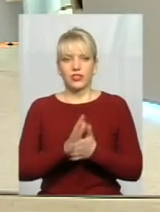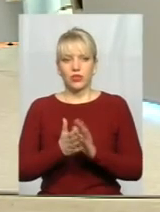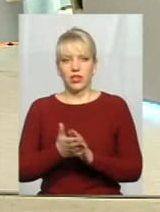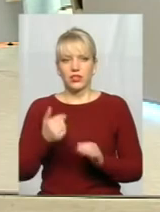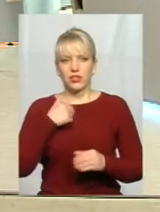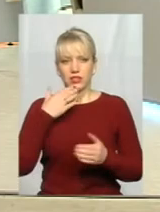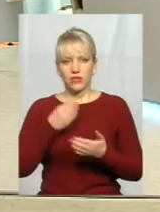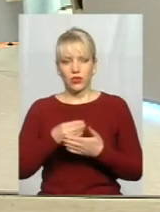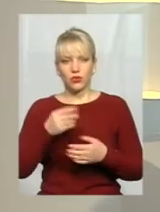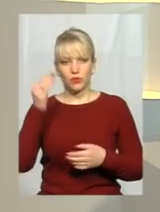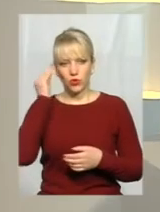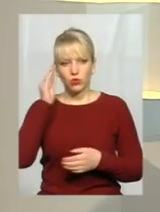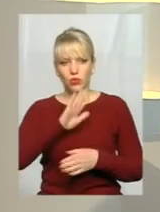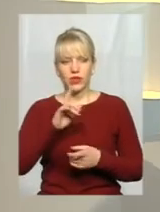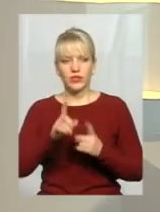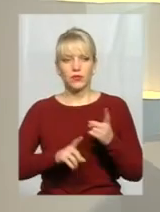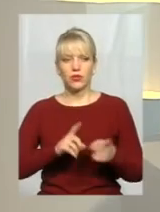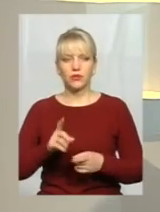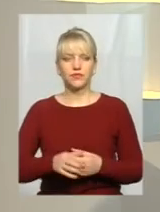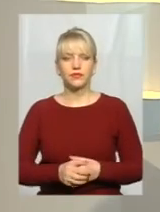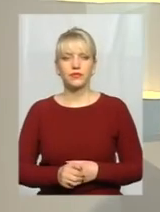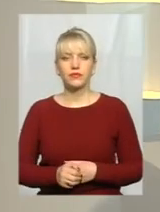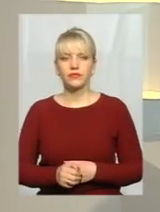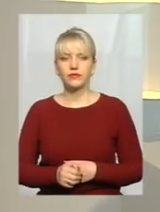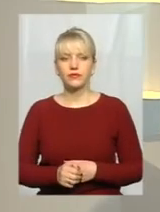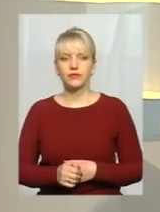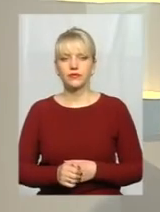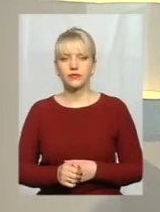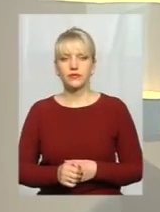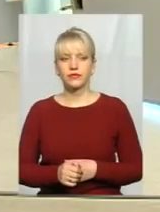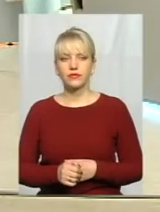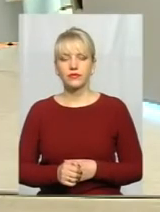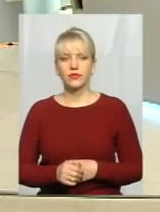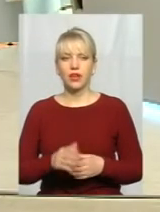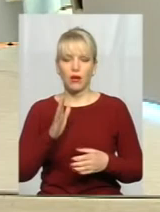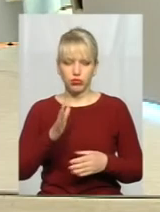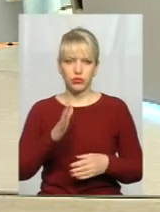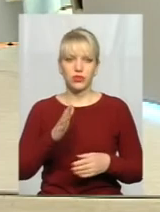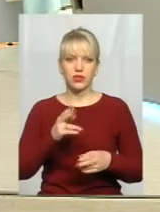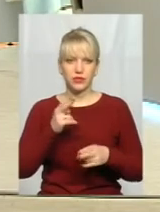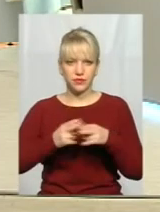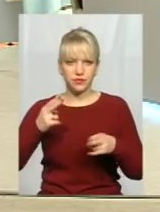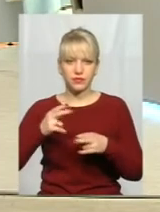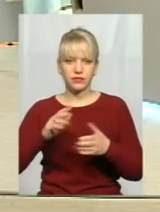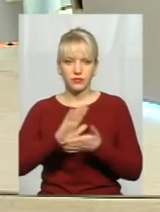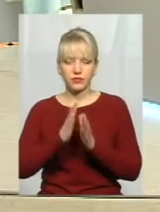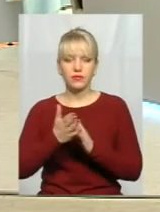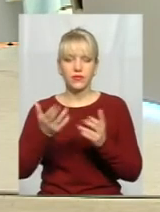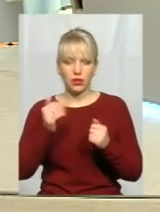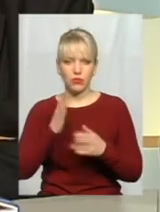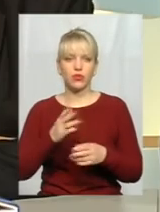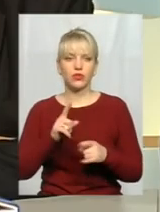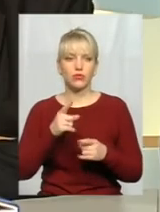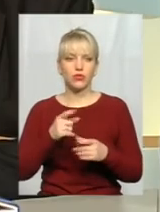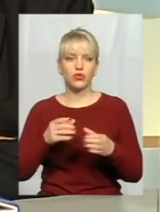свою думку не змінюю. От мені цікав, чим вона буде накалятись на справі? Ну, вона, звичайно, буде накалятись. Я вам скажу, чому. Тому що на сьогоднішній дуже